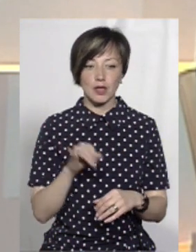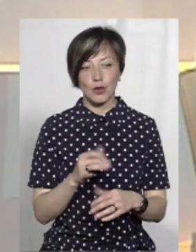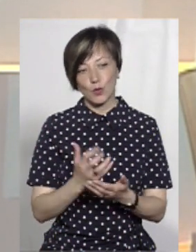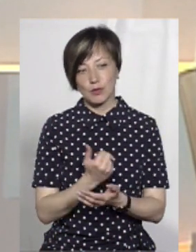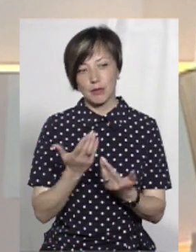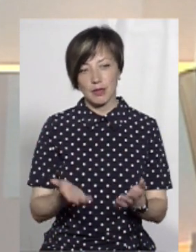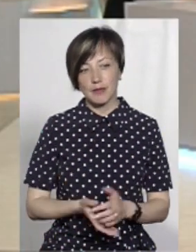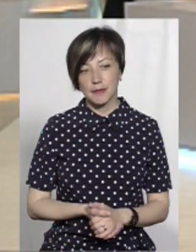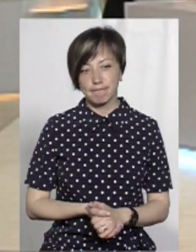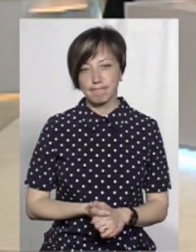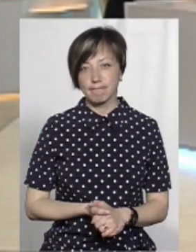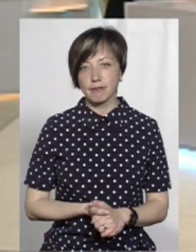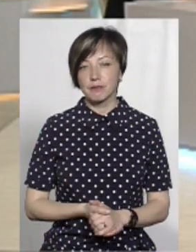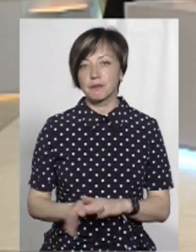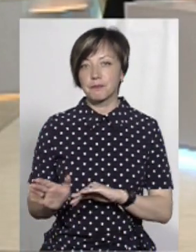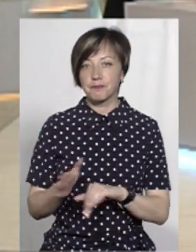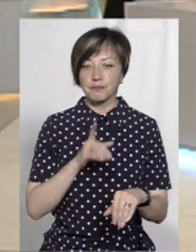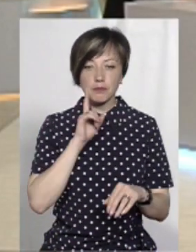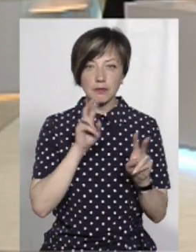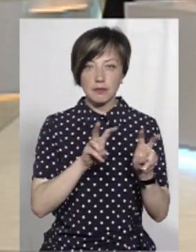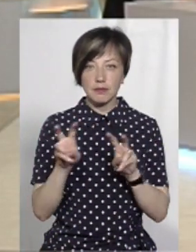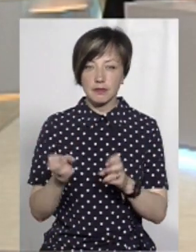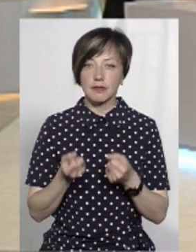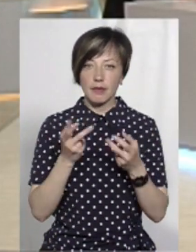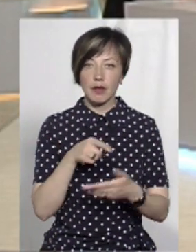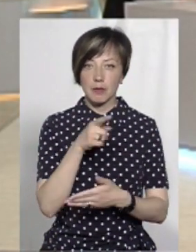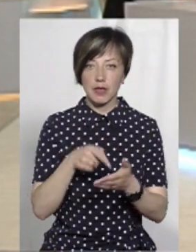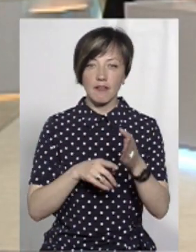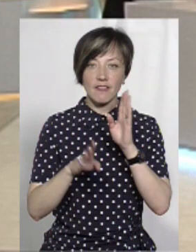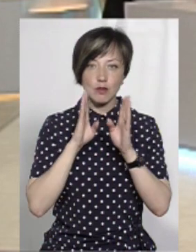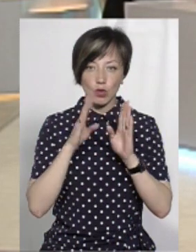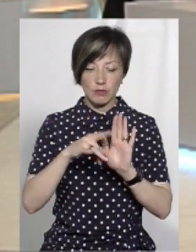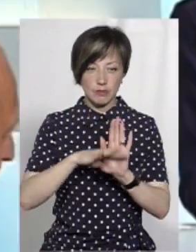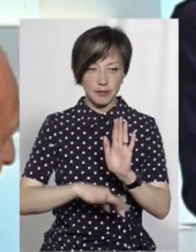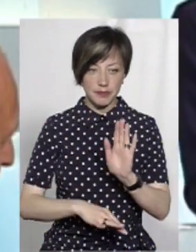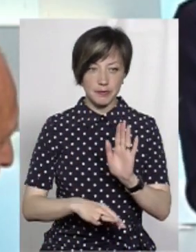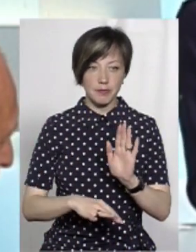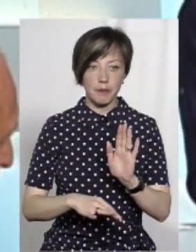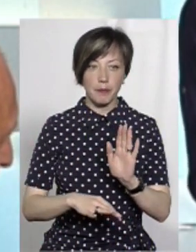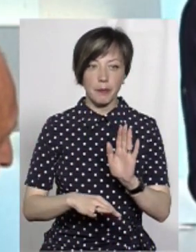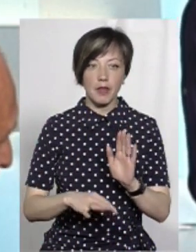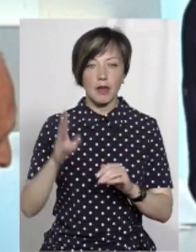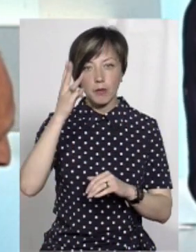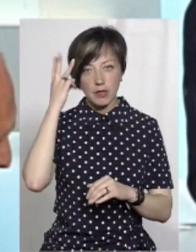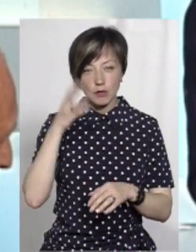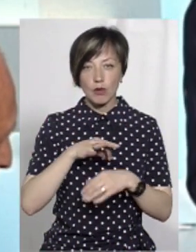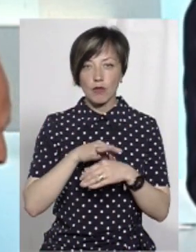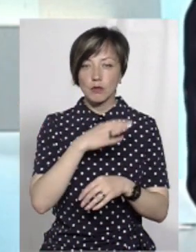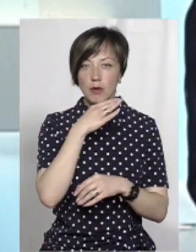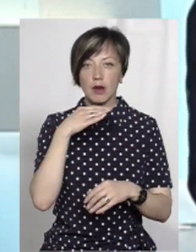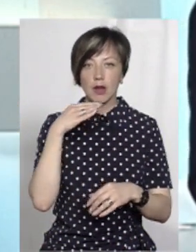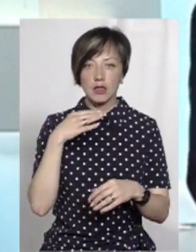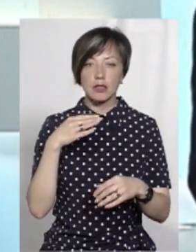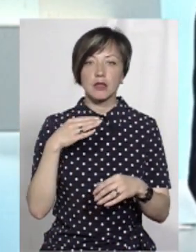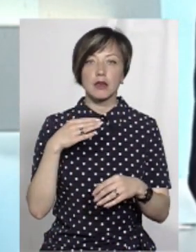успіхів. А от ще на молодіжну тематику є кілька питань у мережі Фейсбук, тому що там теж ставлять питання. В Хмельницькому проводиться дуже